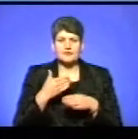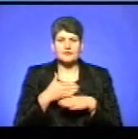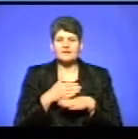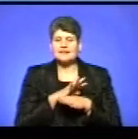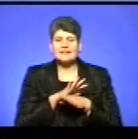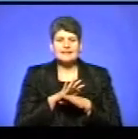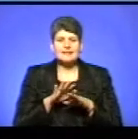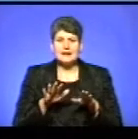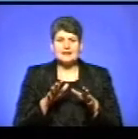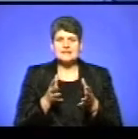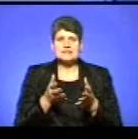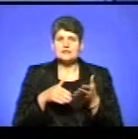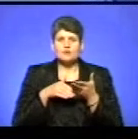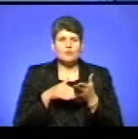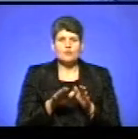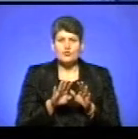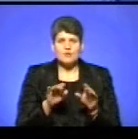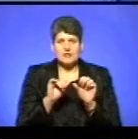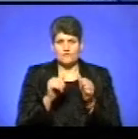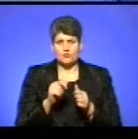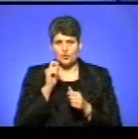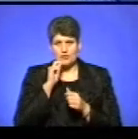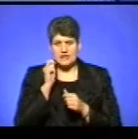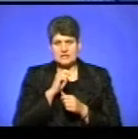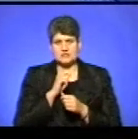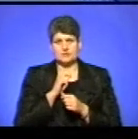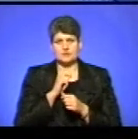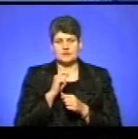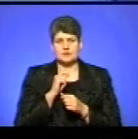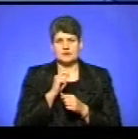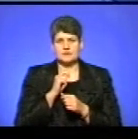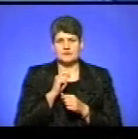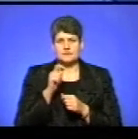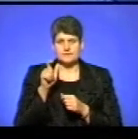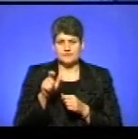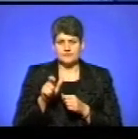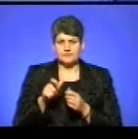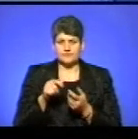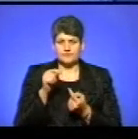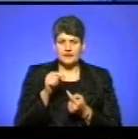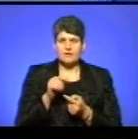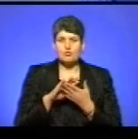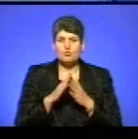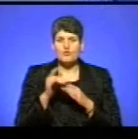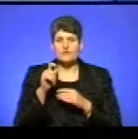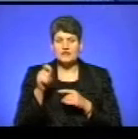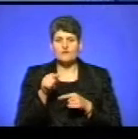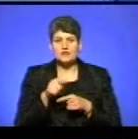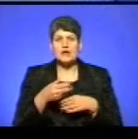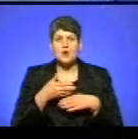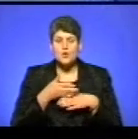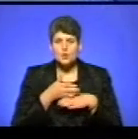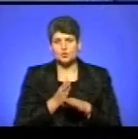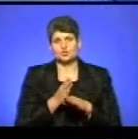сприяла формуванню української ідентичності, і в умовах війни вона руйнує